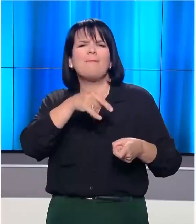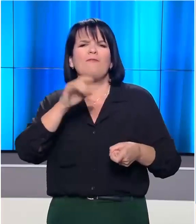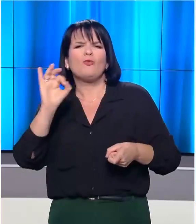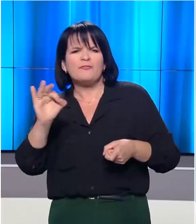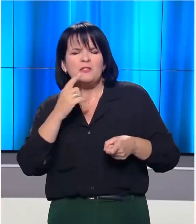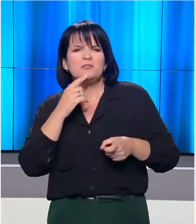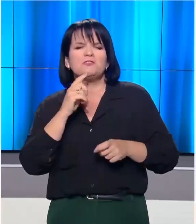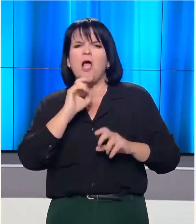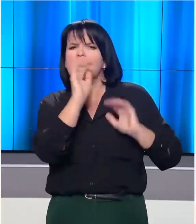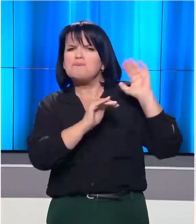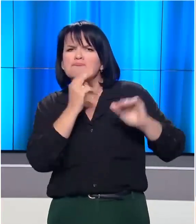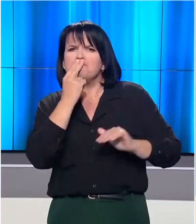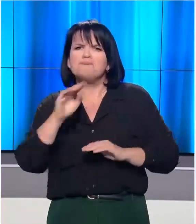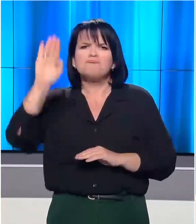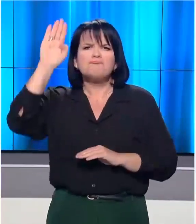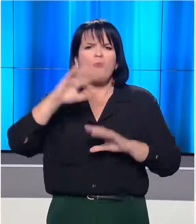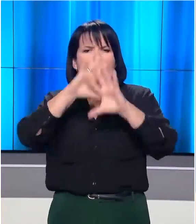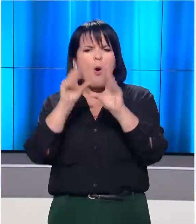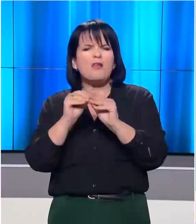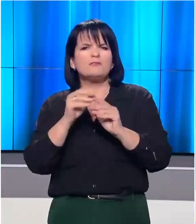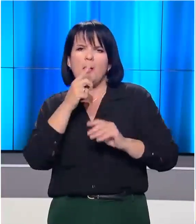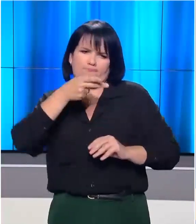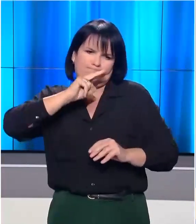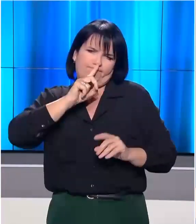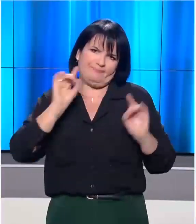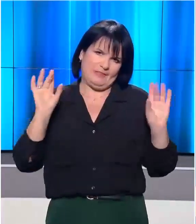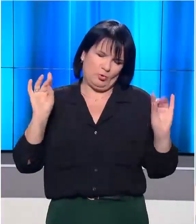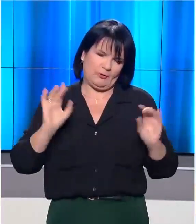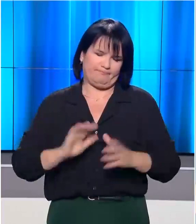καμία ερώτηση για τον αζιστικό χαρακτήρα της οργάνωσης.